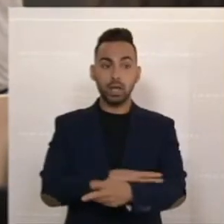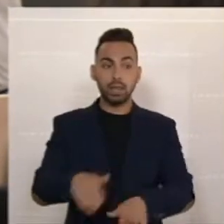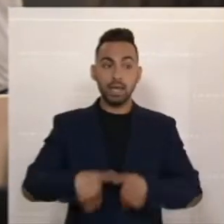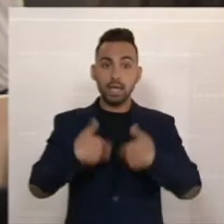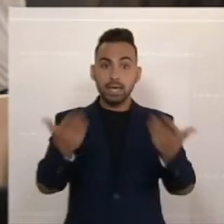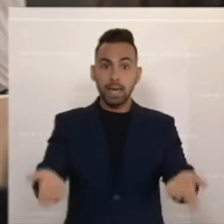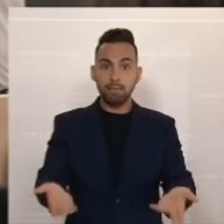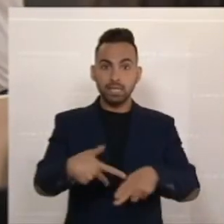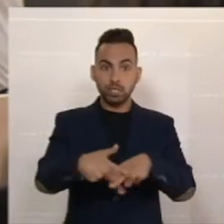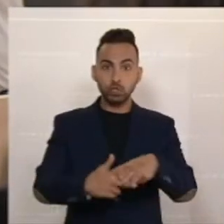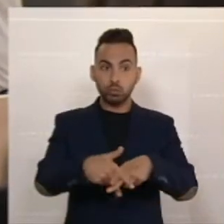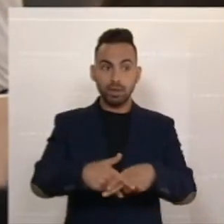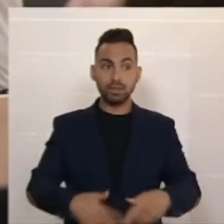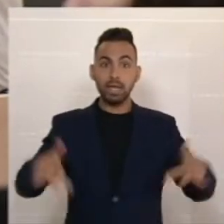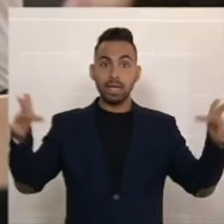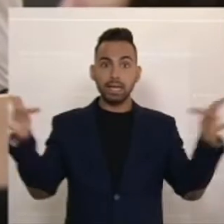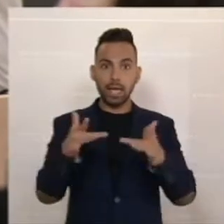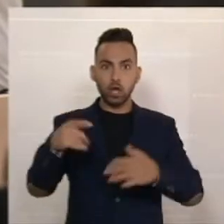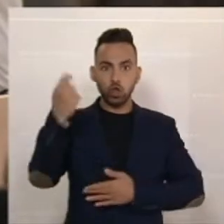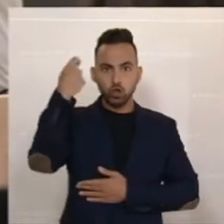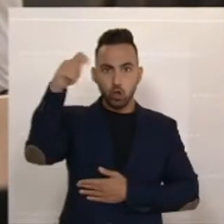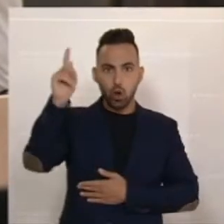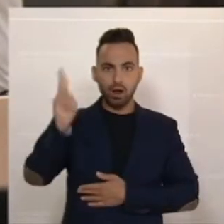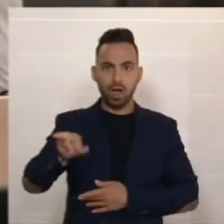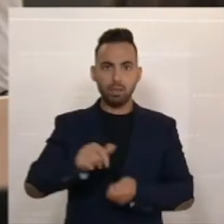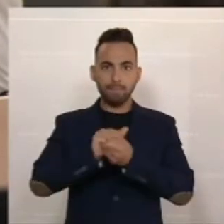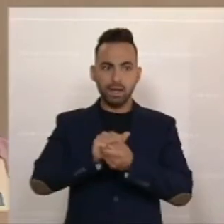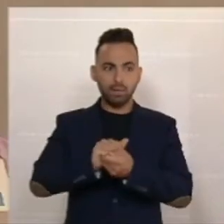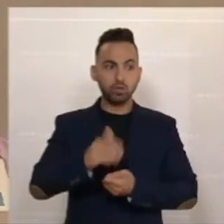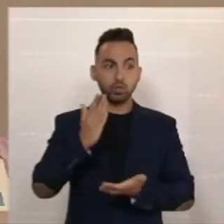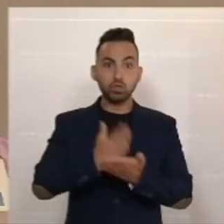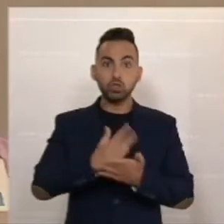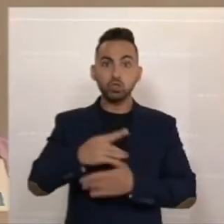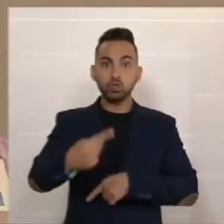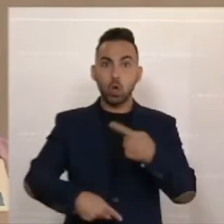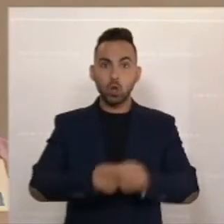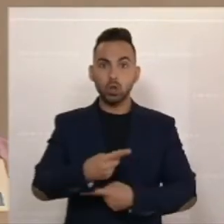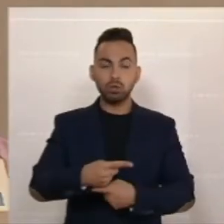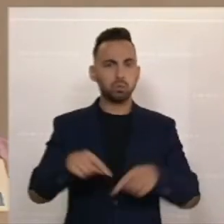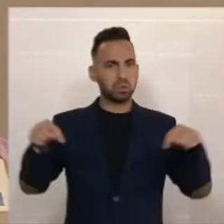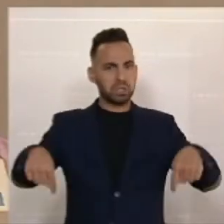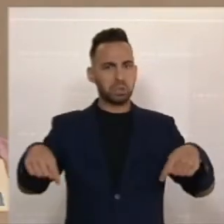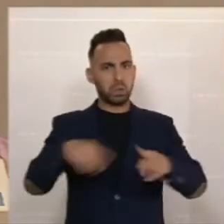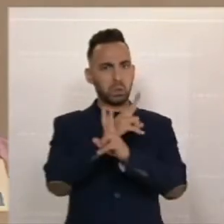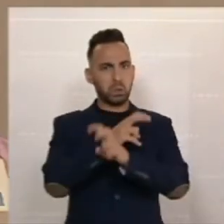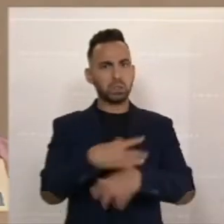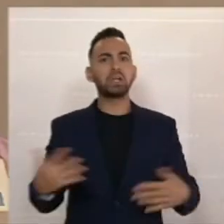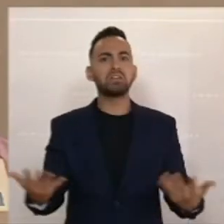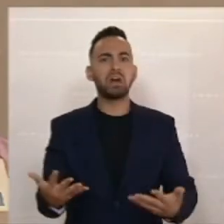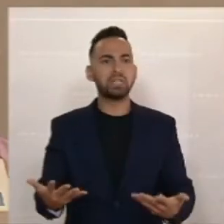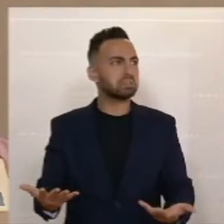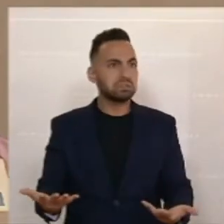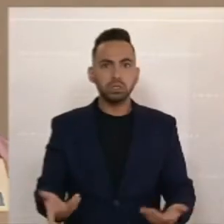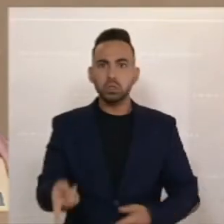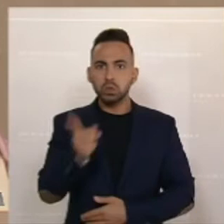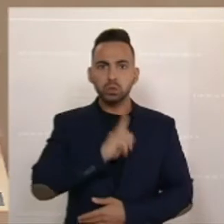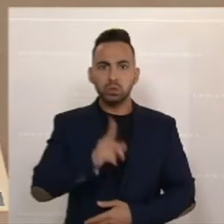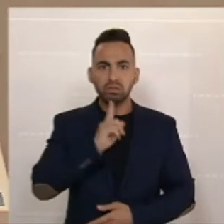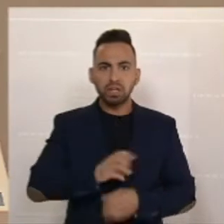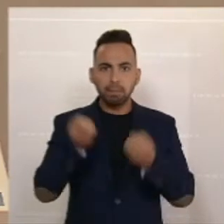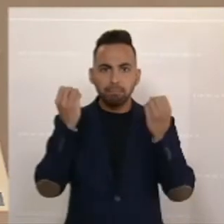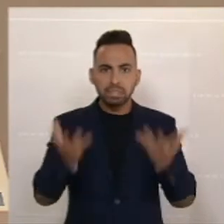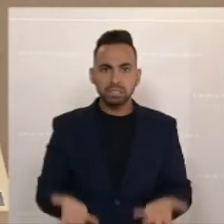hat, um diese Teuerung zu bekämpfen. Und in Österreich passierte viel zu wenig.